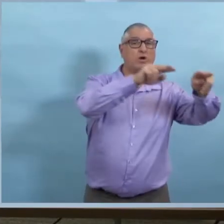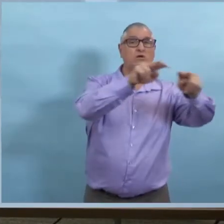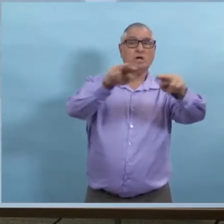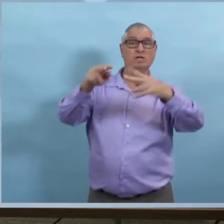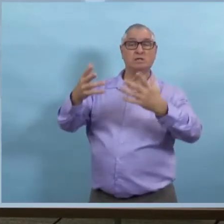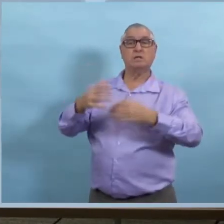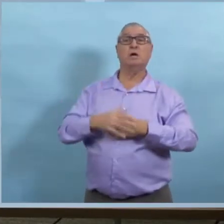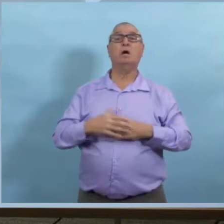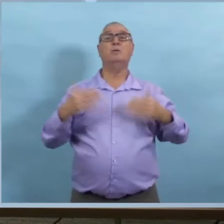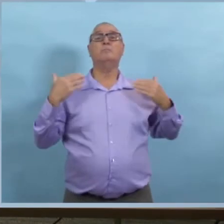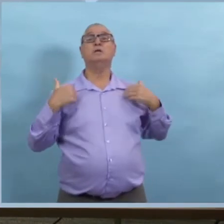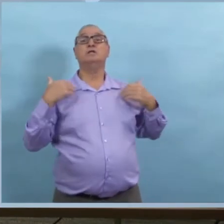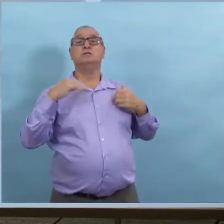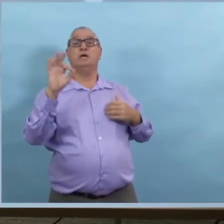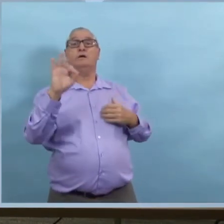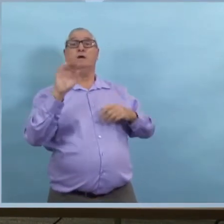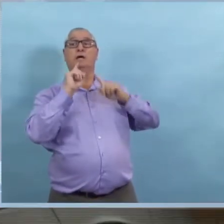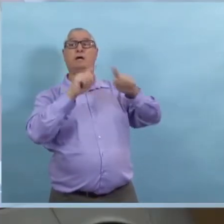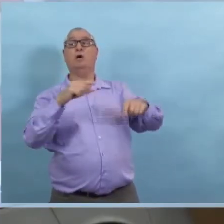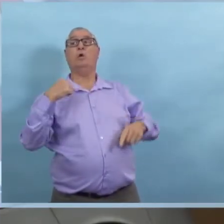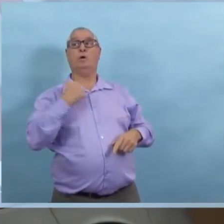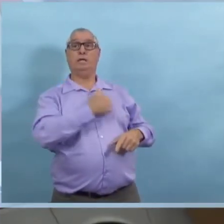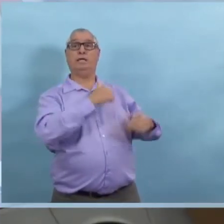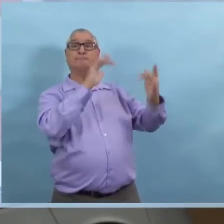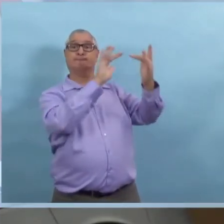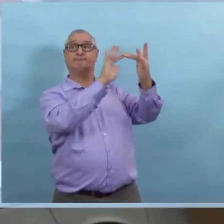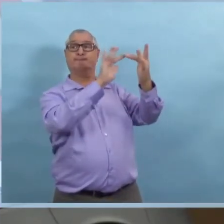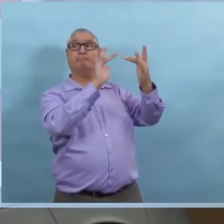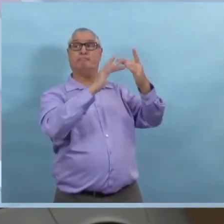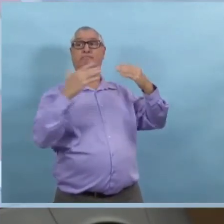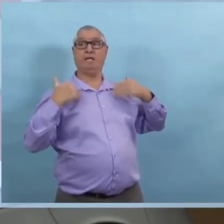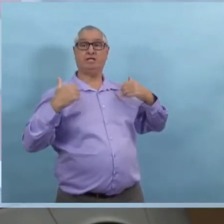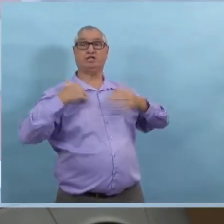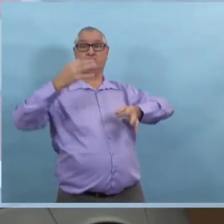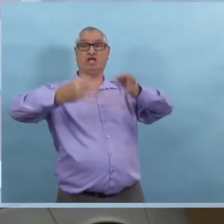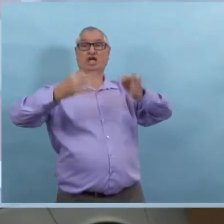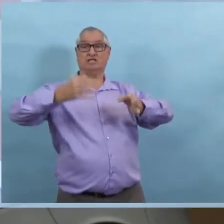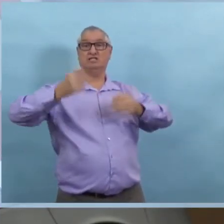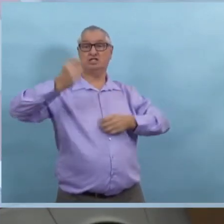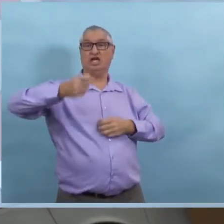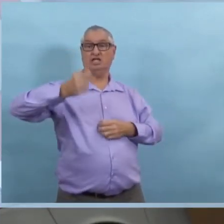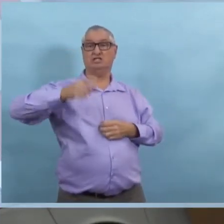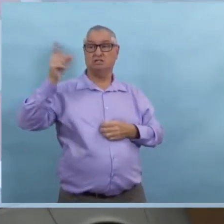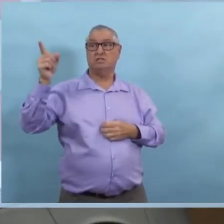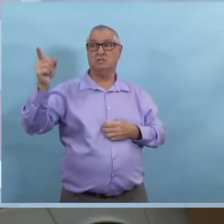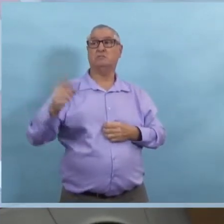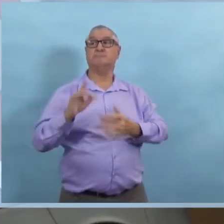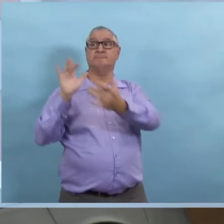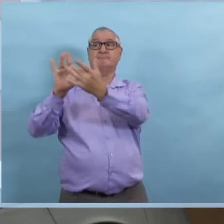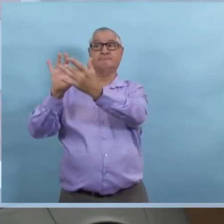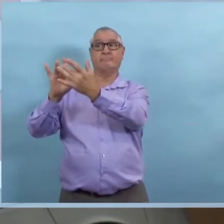Alors, je vous dirai ceci. J'ai été en contact, j'ai eu des bonnes discussions avec le ministre de la Justice.